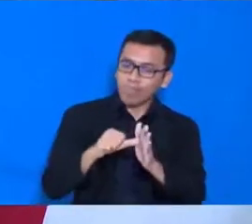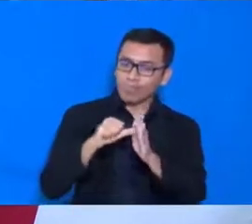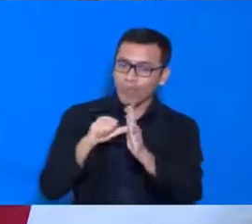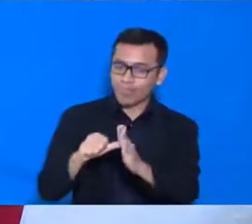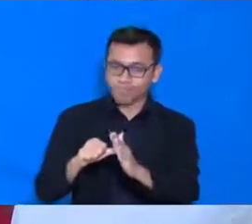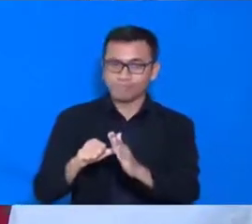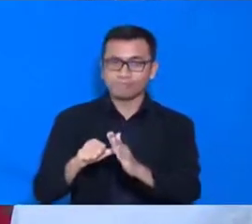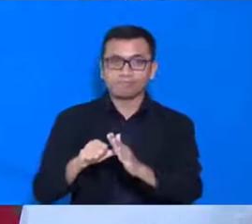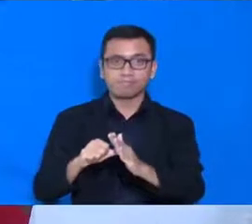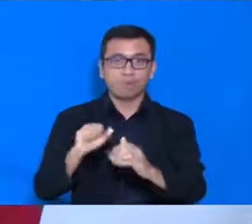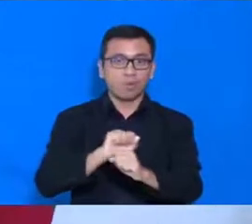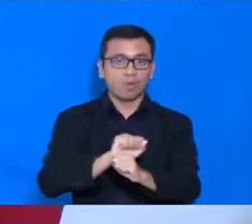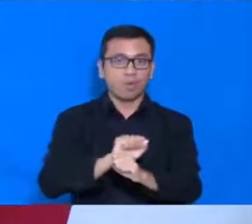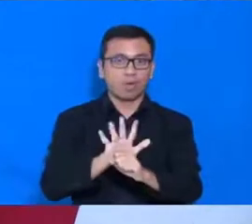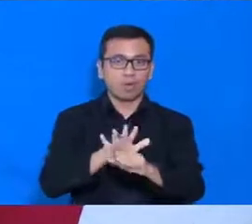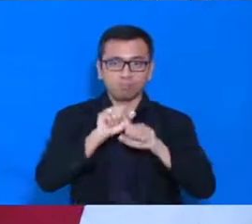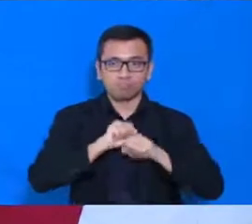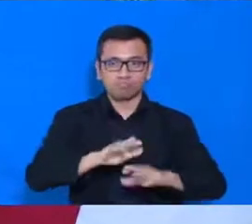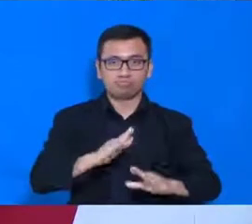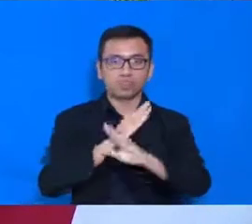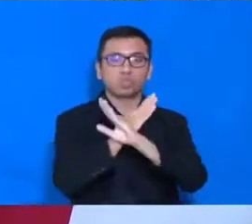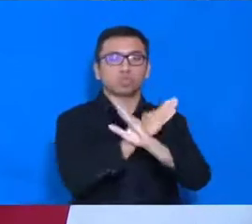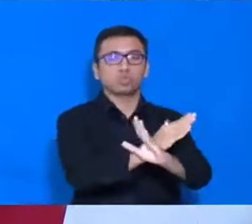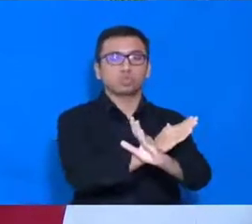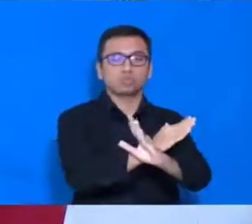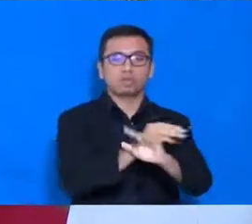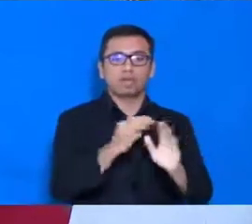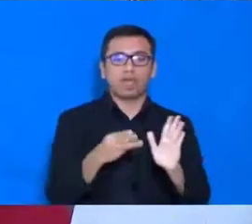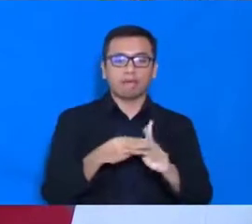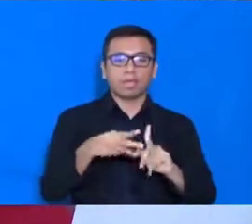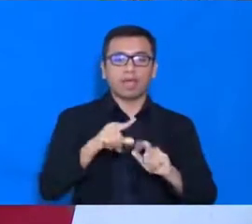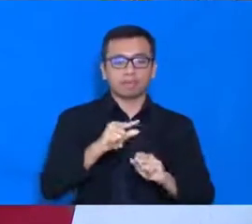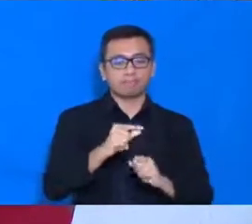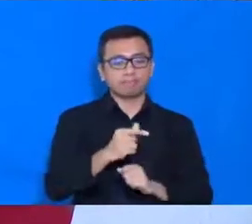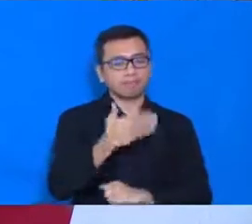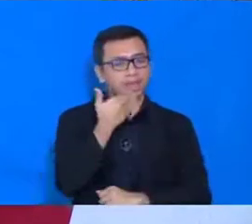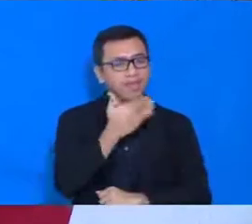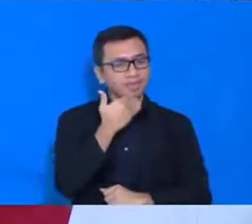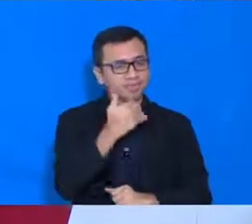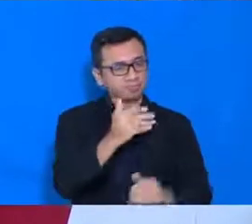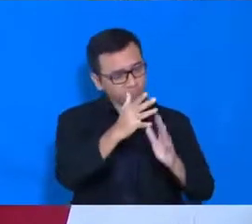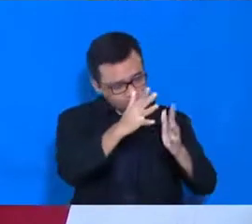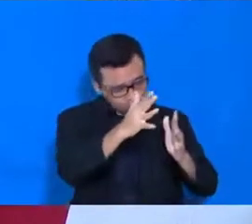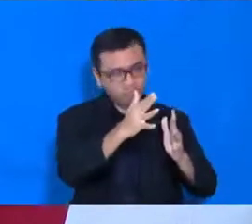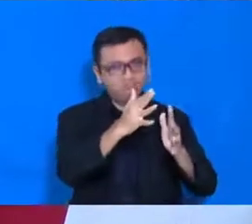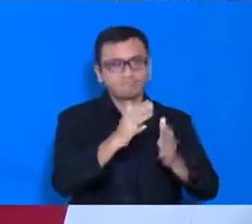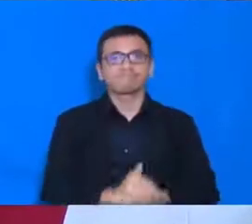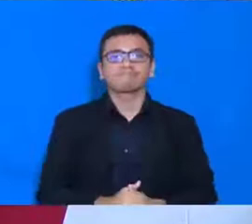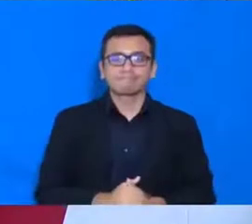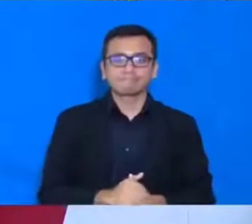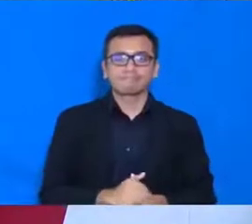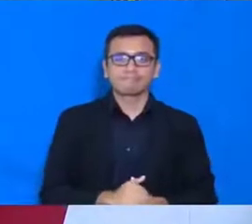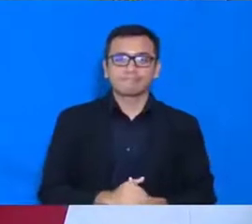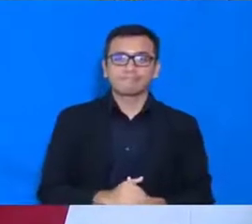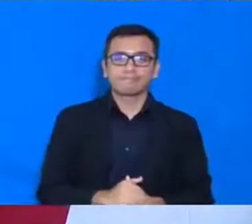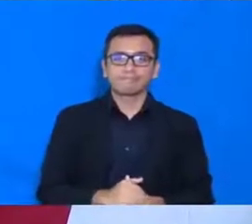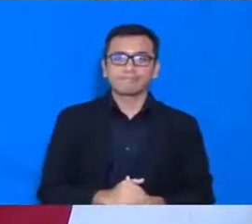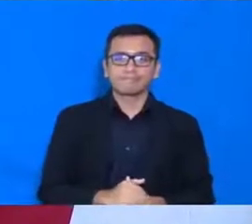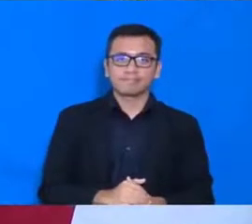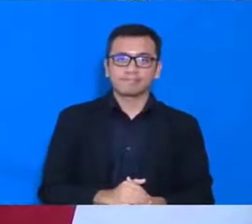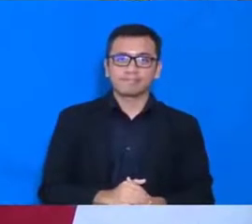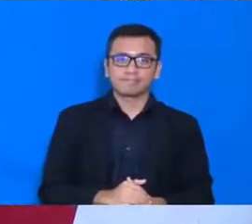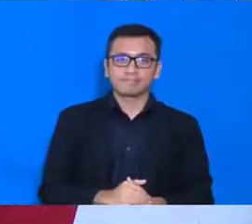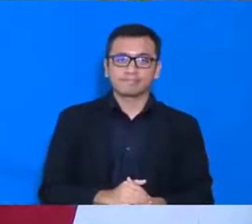upaya, pemutusan, matarantai COVID-19. Di tengah-tengah, suasana